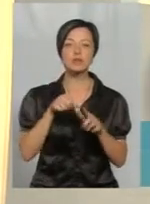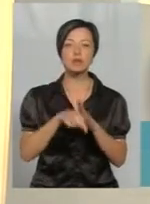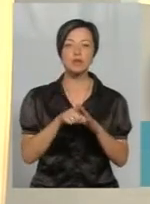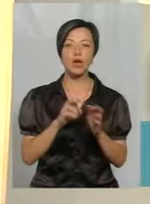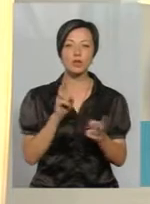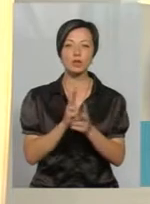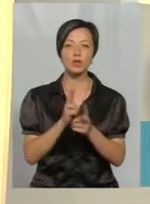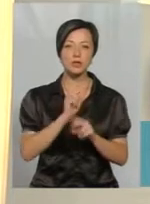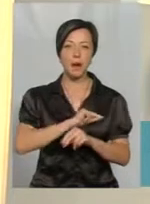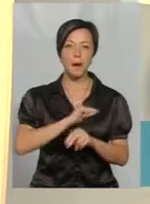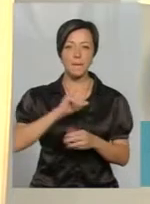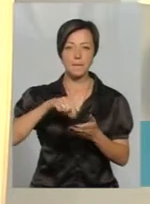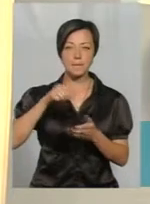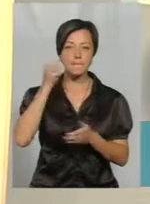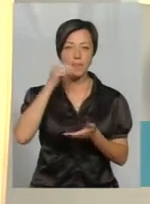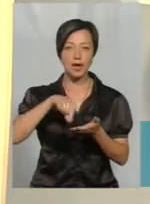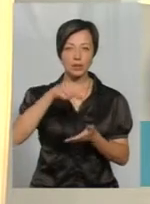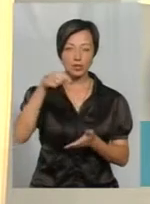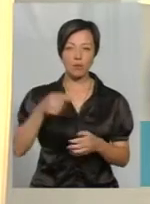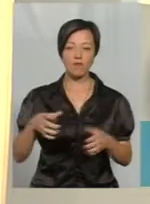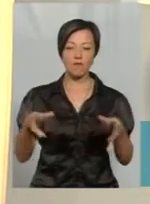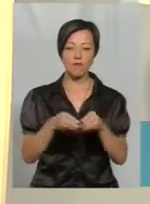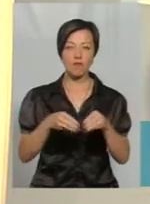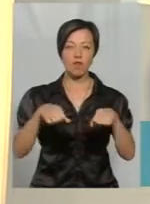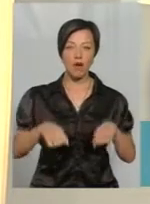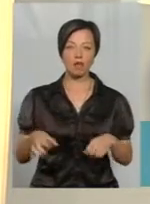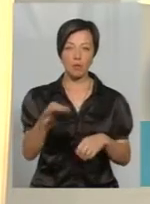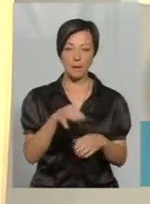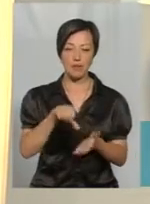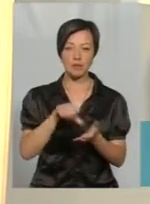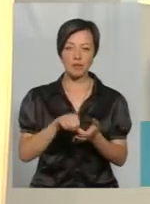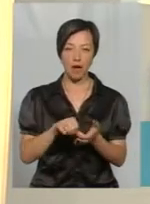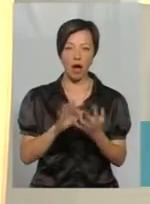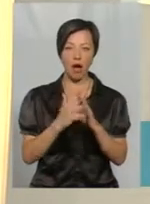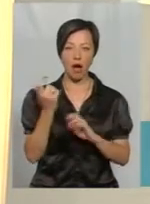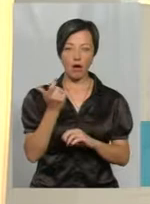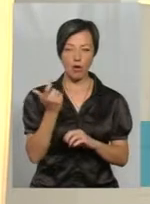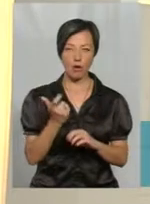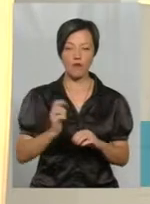пасічників із владою області та представниками агрофірм, а така відбулася у понеділок,